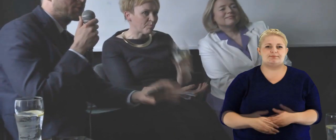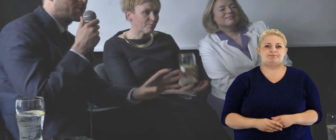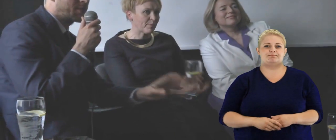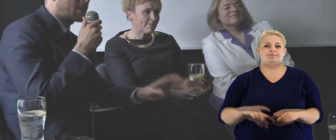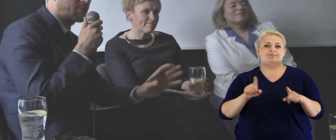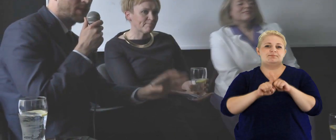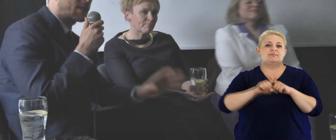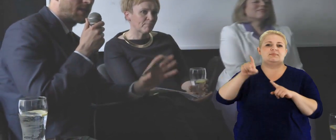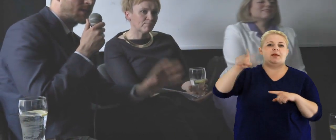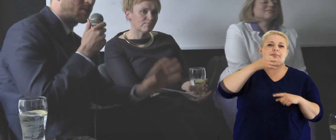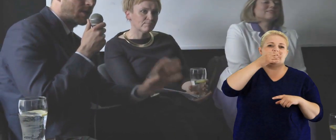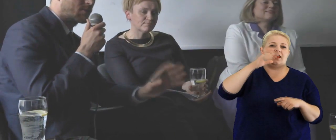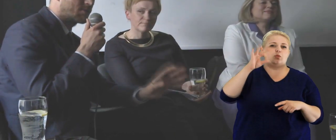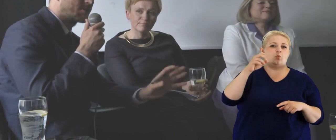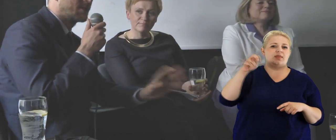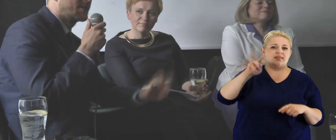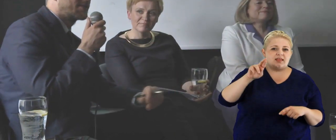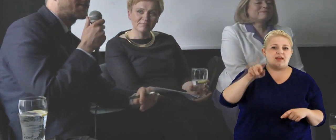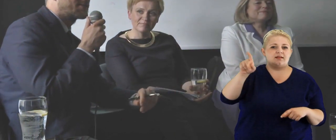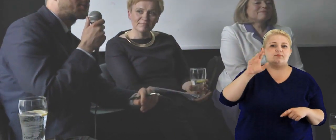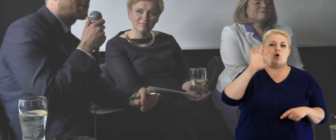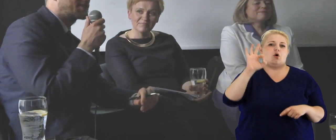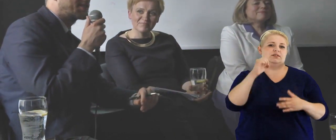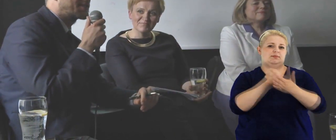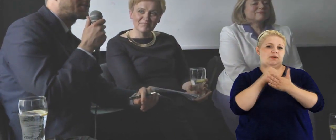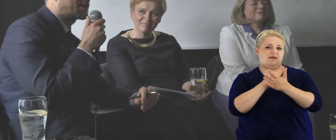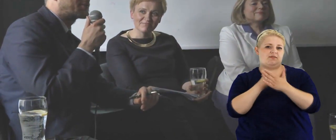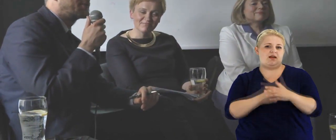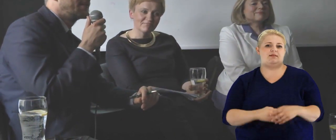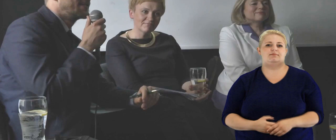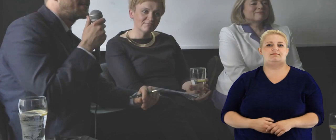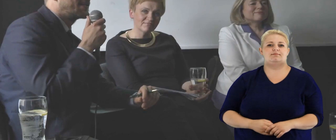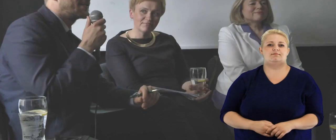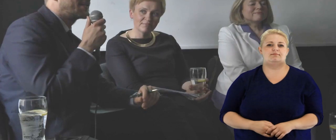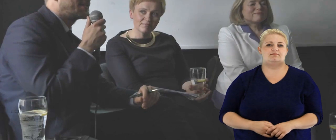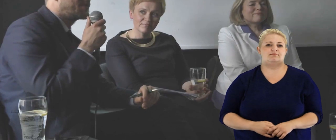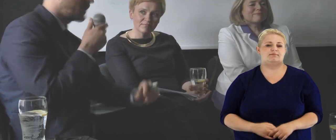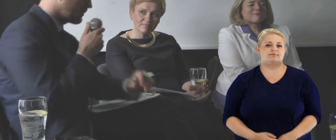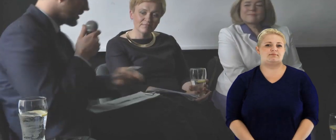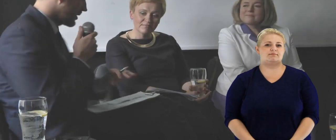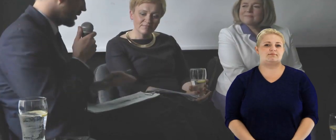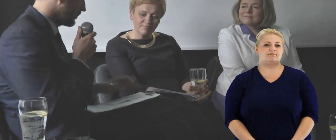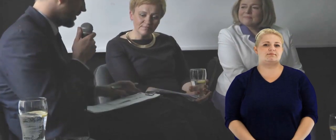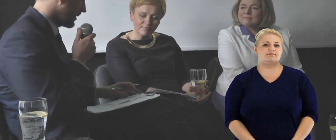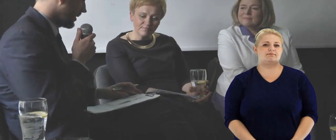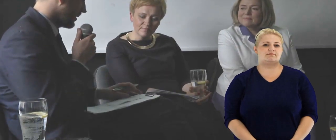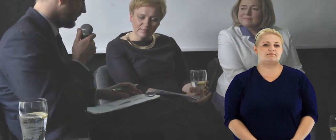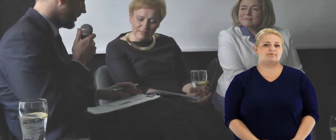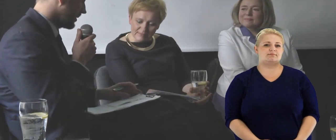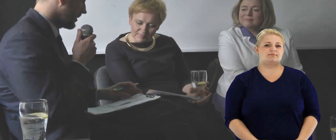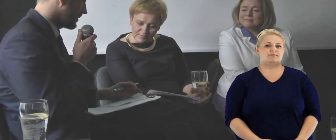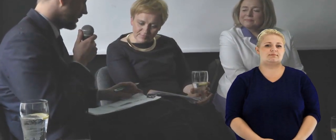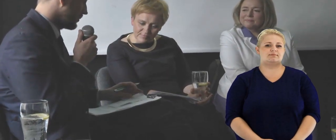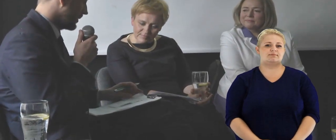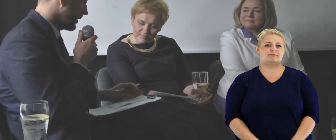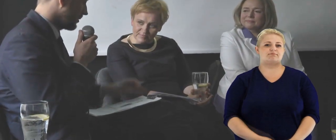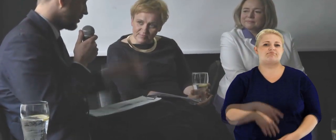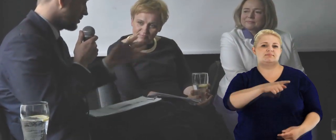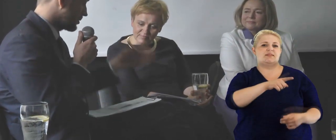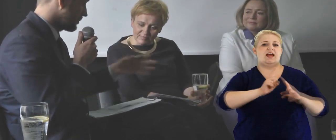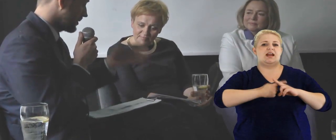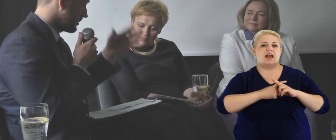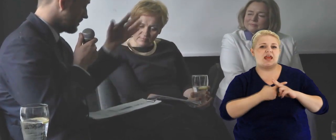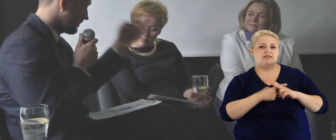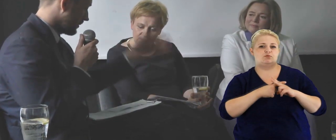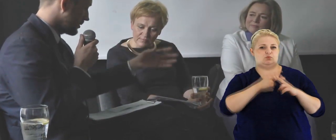ale spróbujmy, bo jednak presja elektoratu, to jest presja elektoratu. Mamy też jakieś pytania, pytania z Twittera,